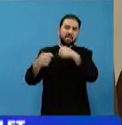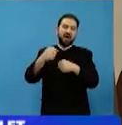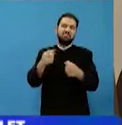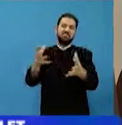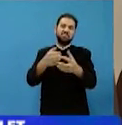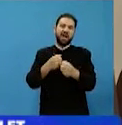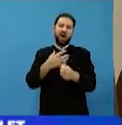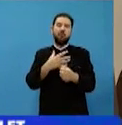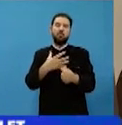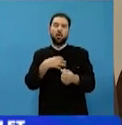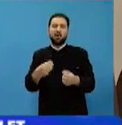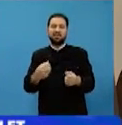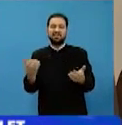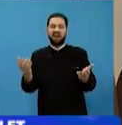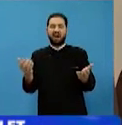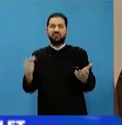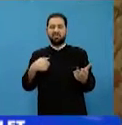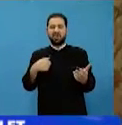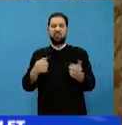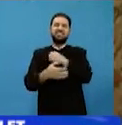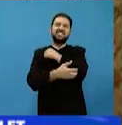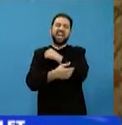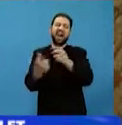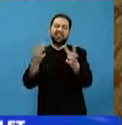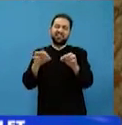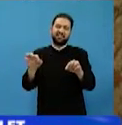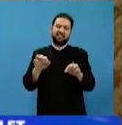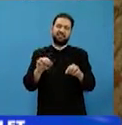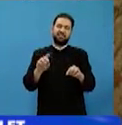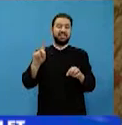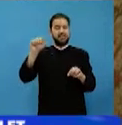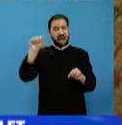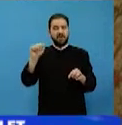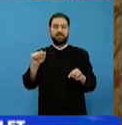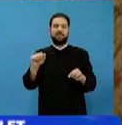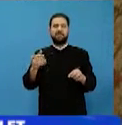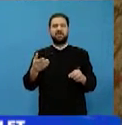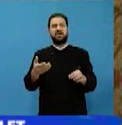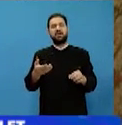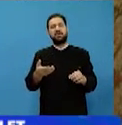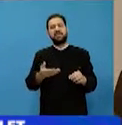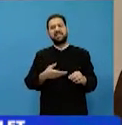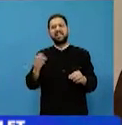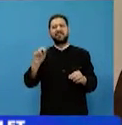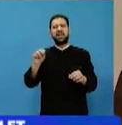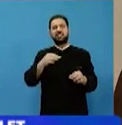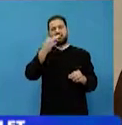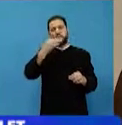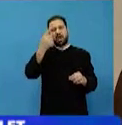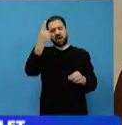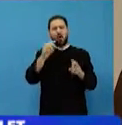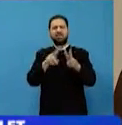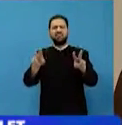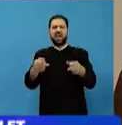judecă după inima sa și după gândul său. Părintele Paisie spunea o altă întâmplare că un